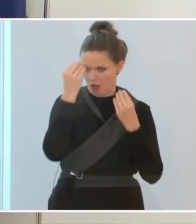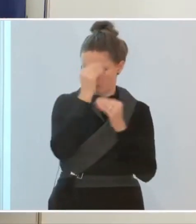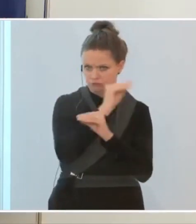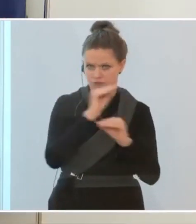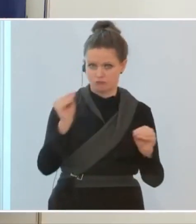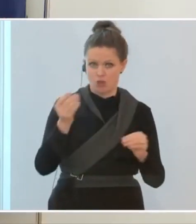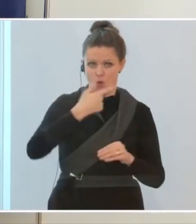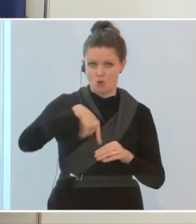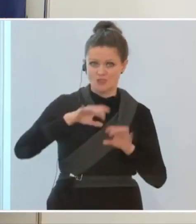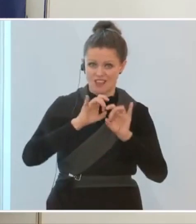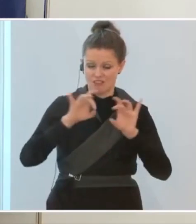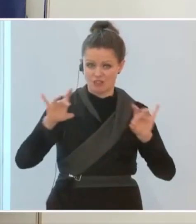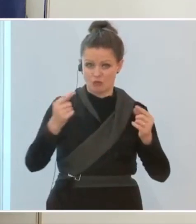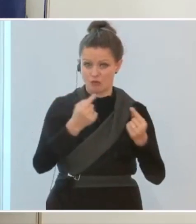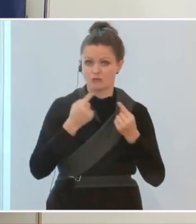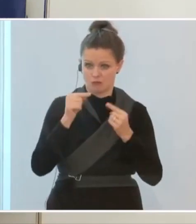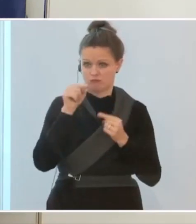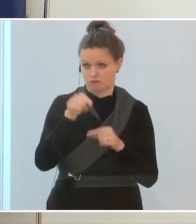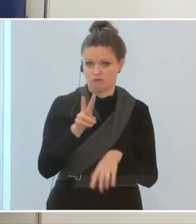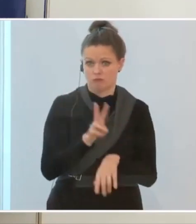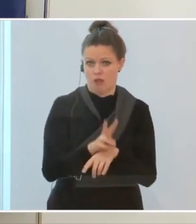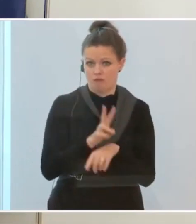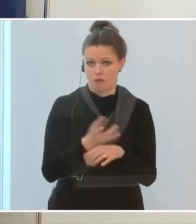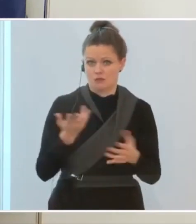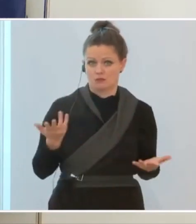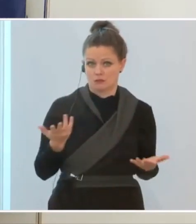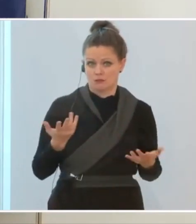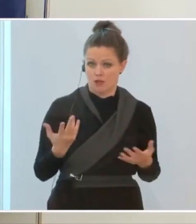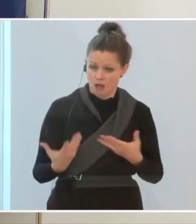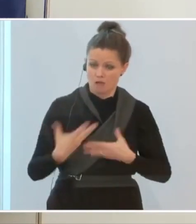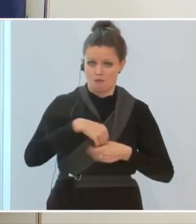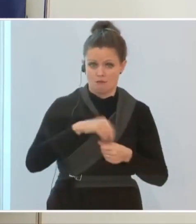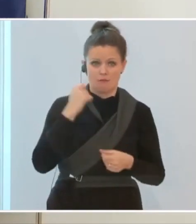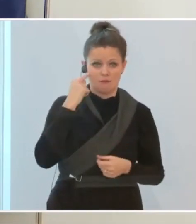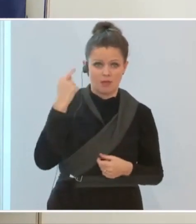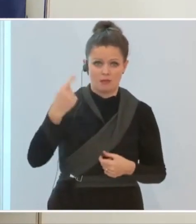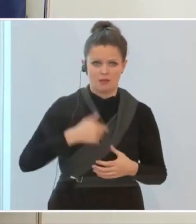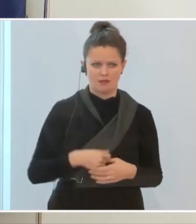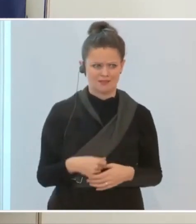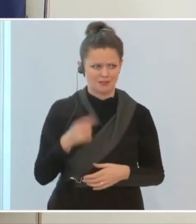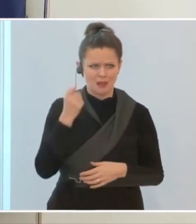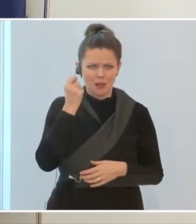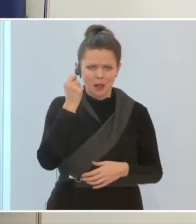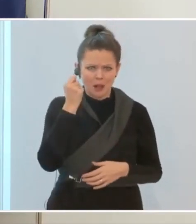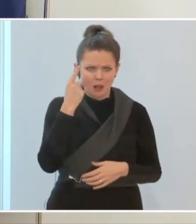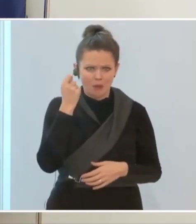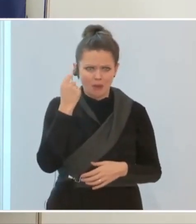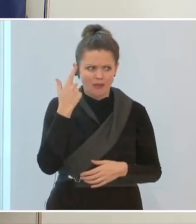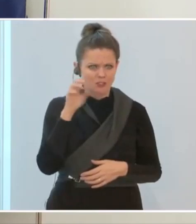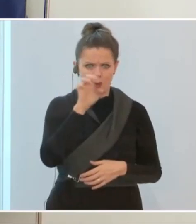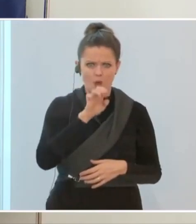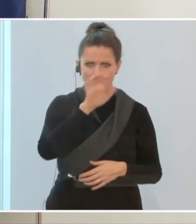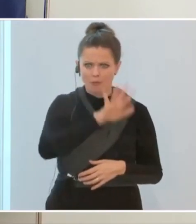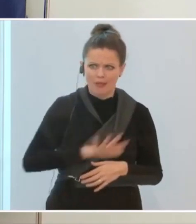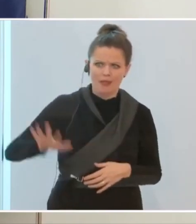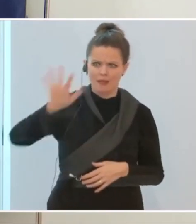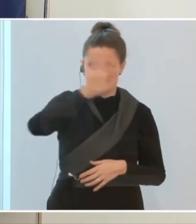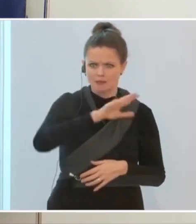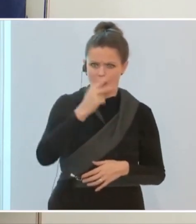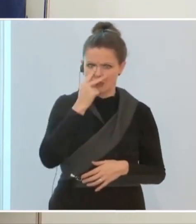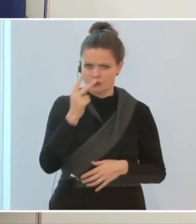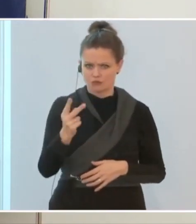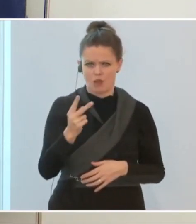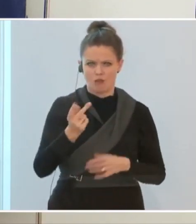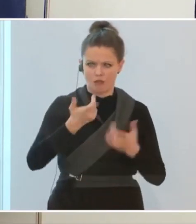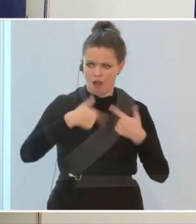auf unser Infektionsgeschehen. Ich glaube, es ist ja logisch, wenn man sich die europäische Landkarte anschaut, dass die